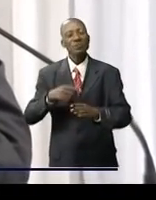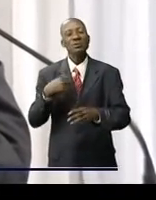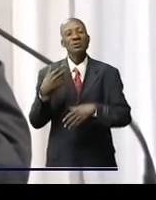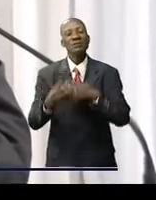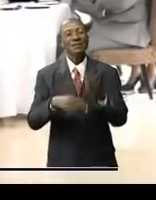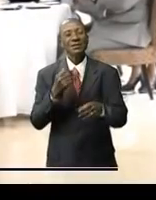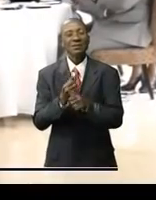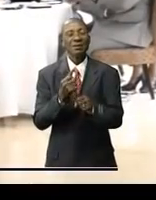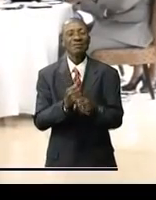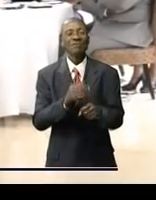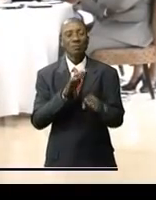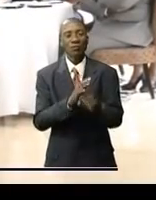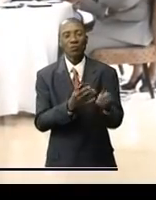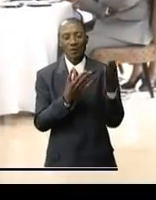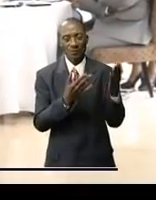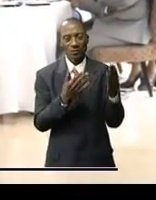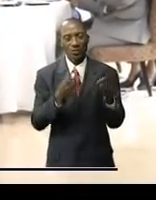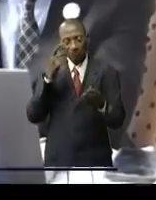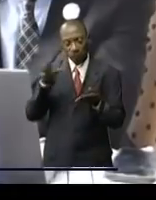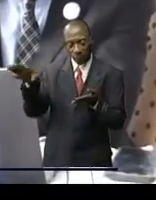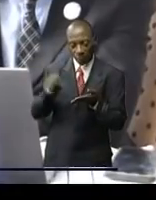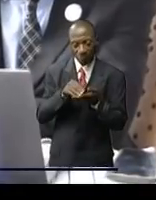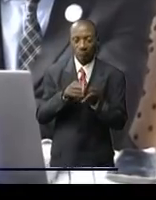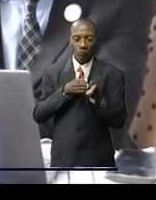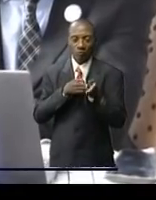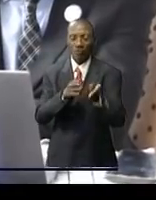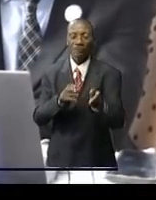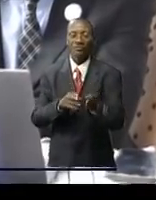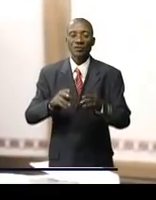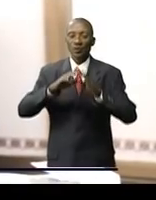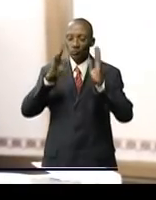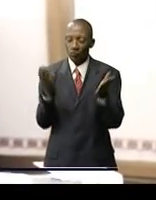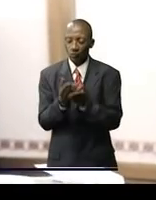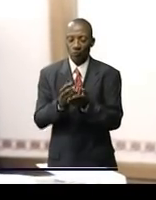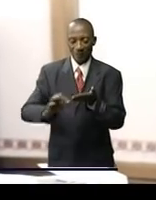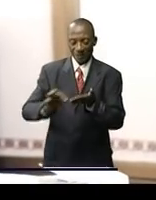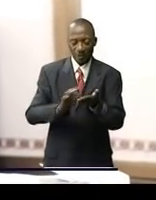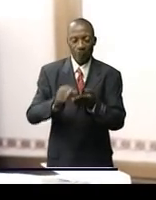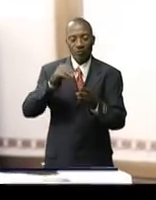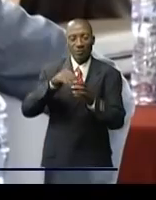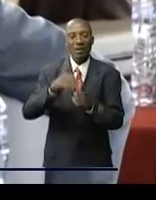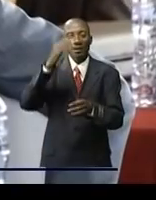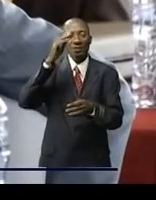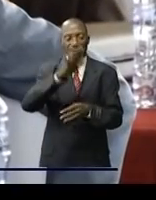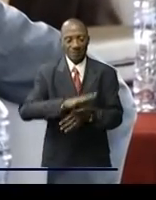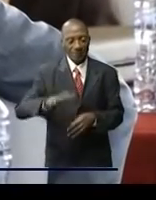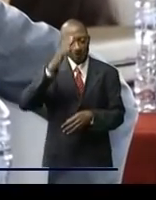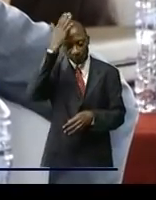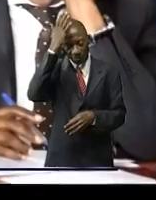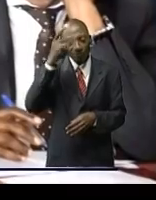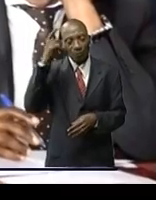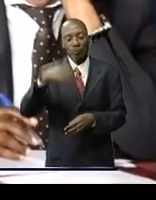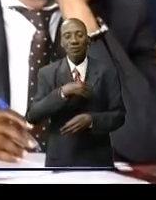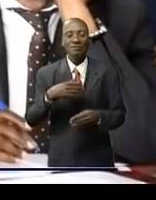domestication du protocole de Maputo en RDC Cependant beaucoup de barrières empêchent encore les femmes à accéder à leurs droits